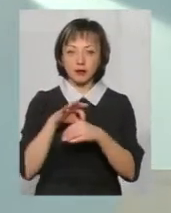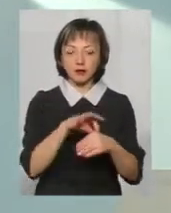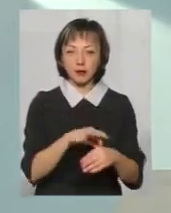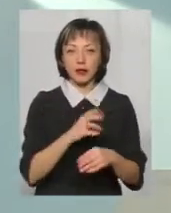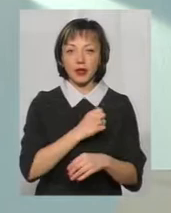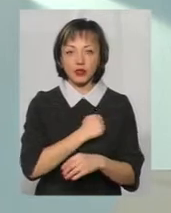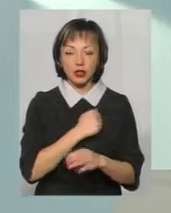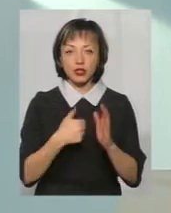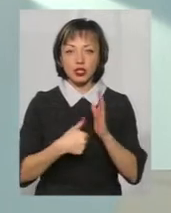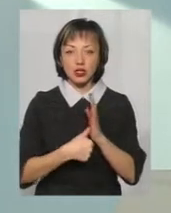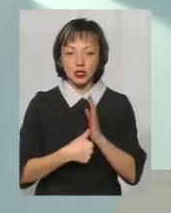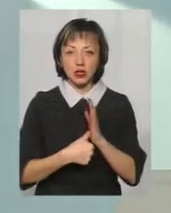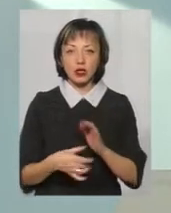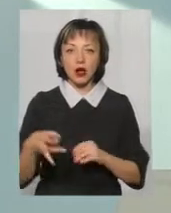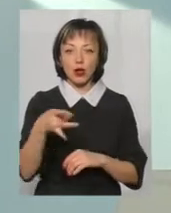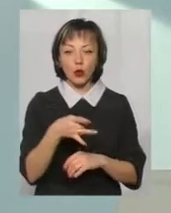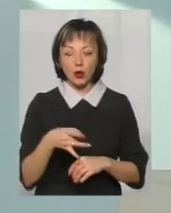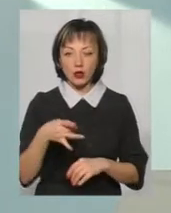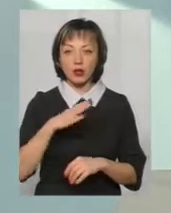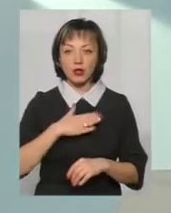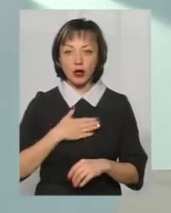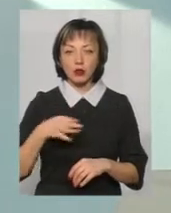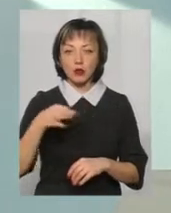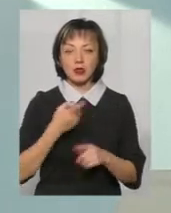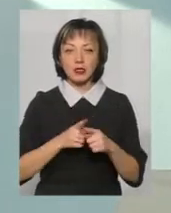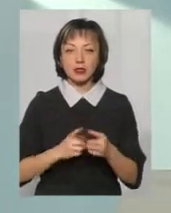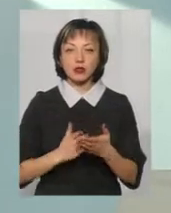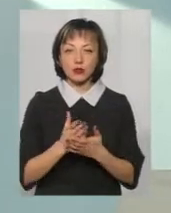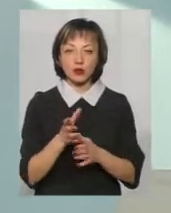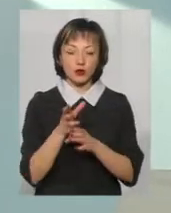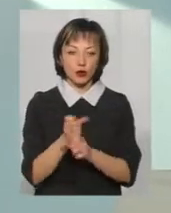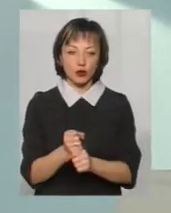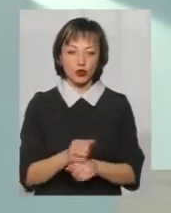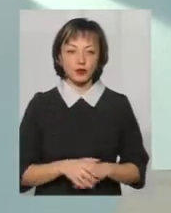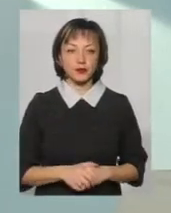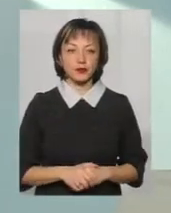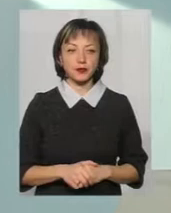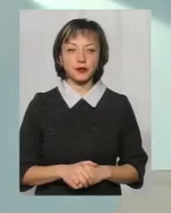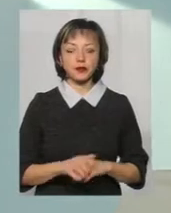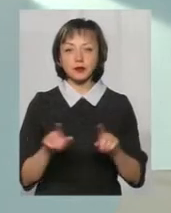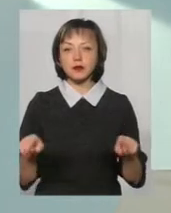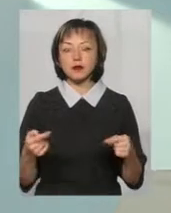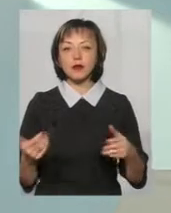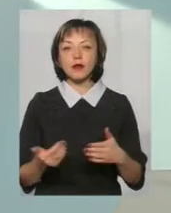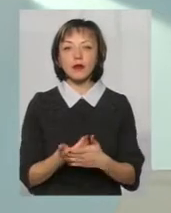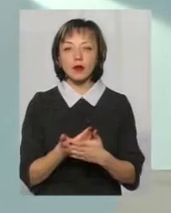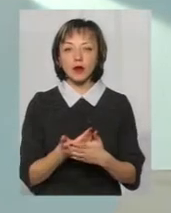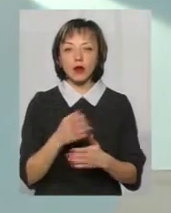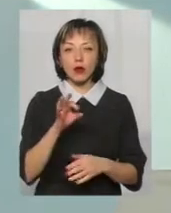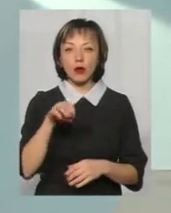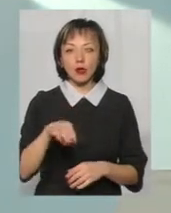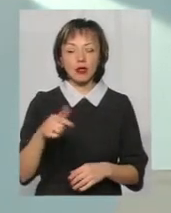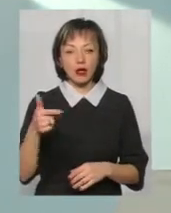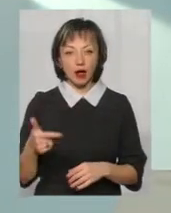На жаль, в шести районах нашої області ці служби скорочені. Створені нові ОТГ,